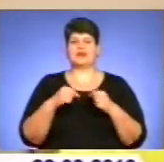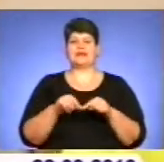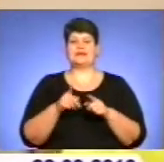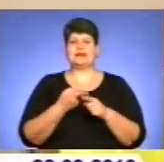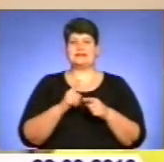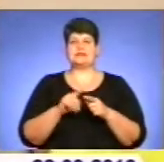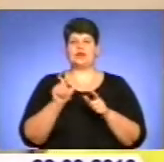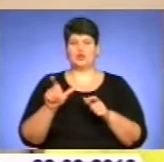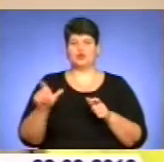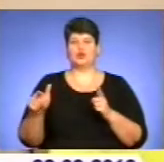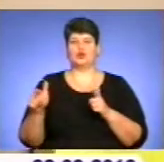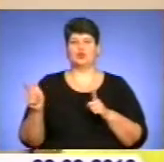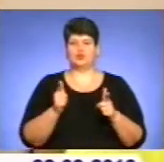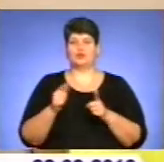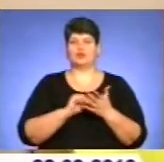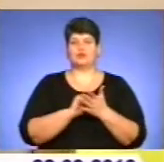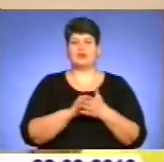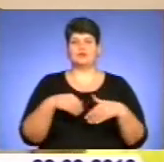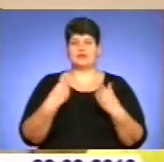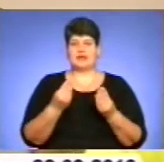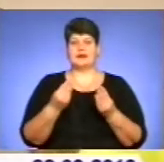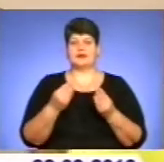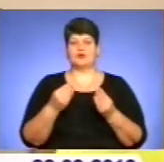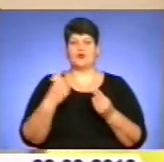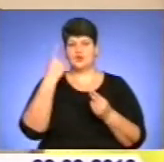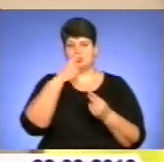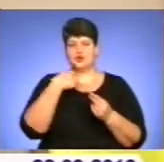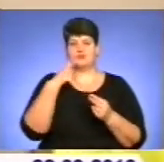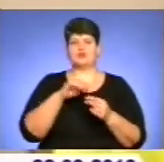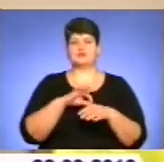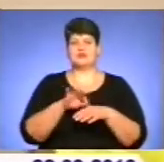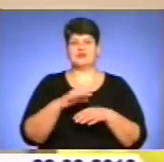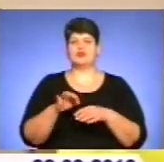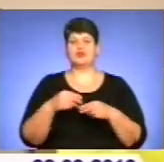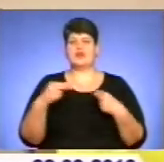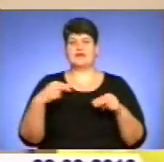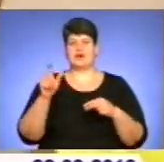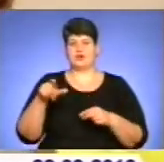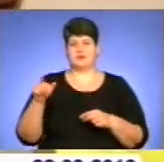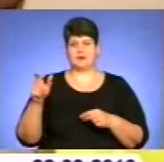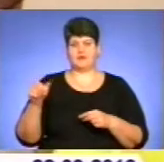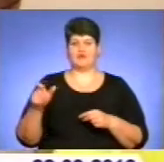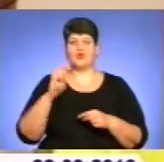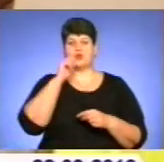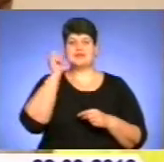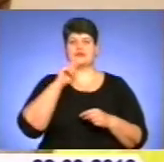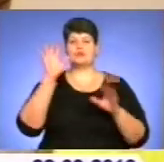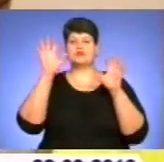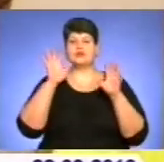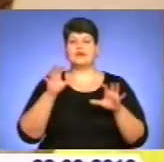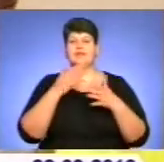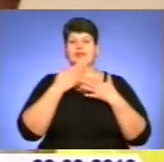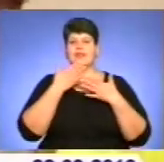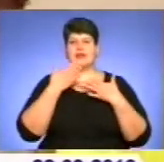готують документи на подання і оформлені їм статус особи, що постраждали від торгівлі людьми. Найти в українському законодавстві немає